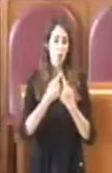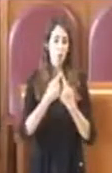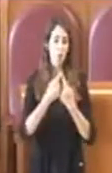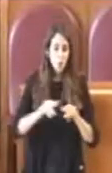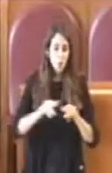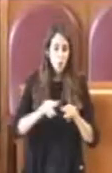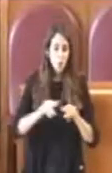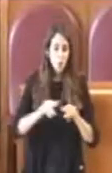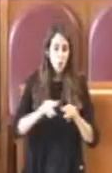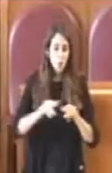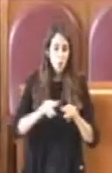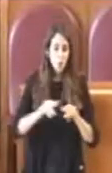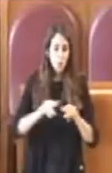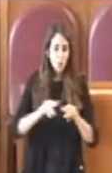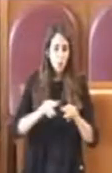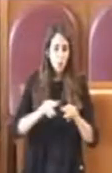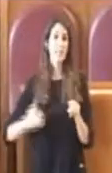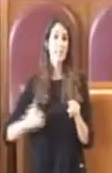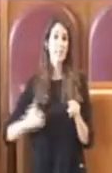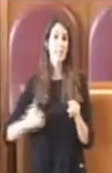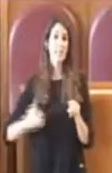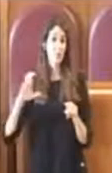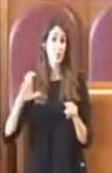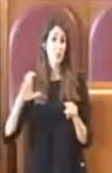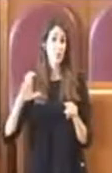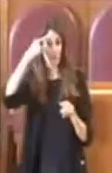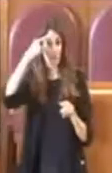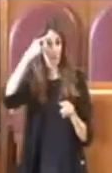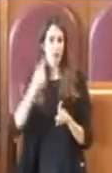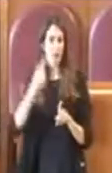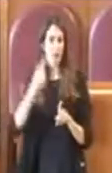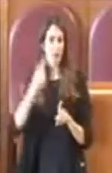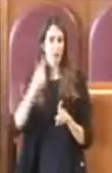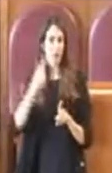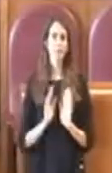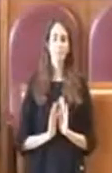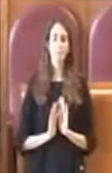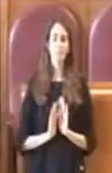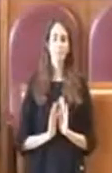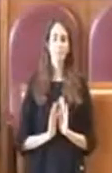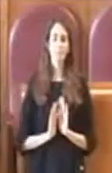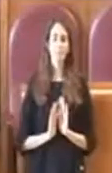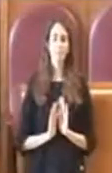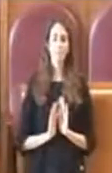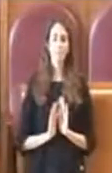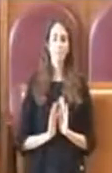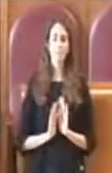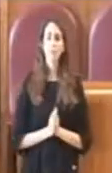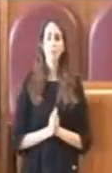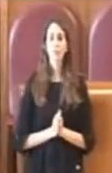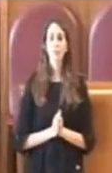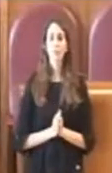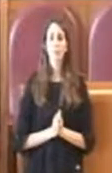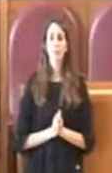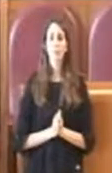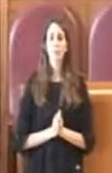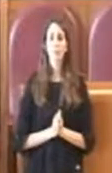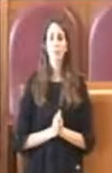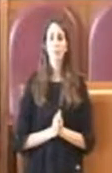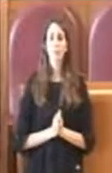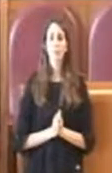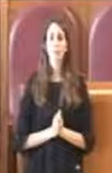predisponendo riguardo l'apertura. Sappiamo che è un tema molto